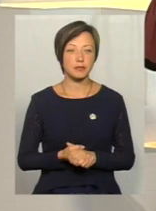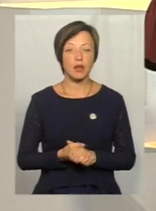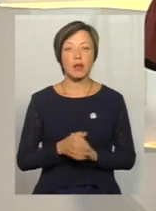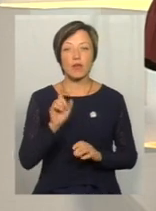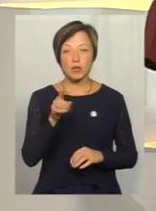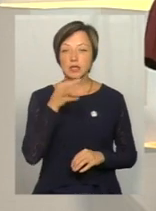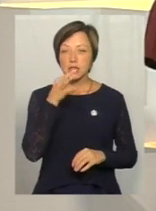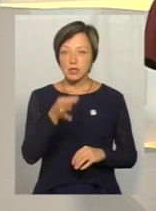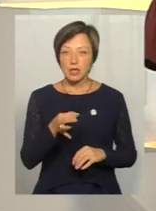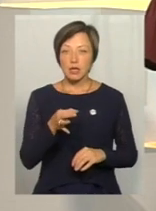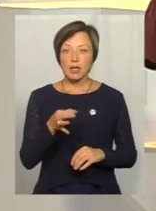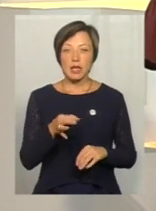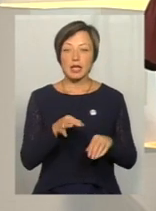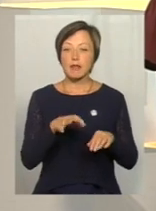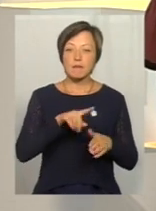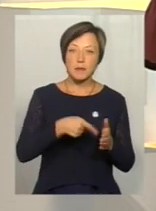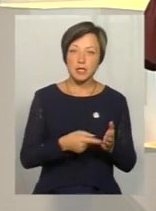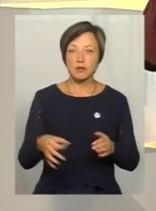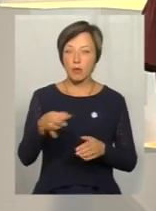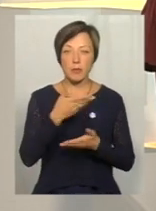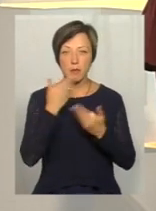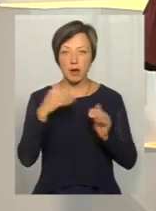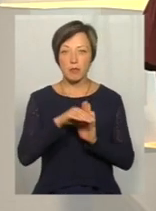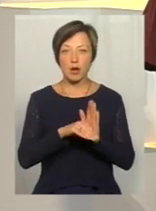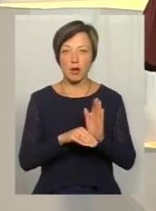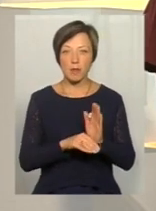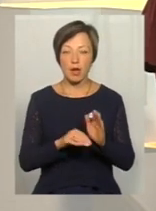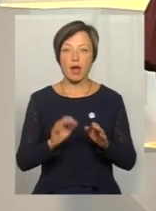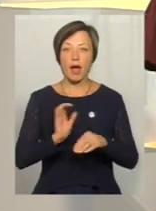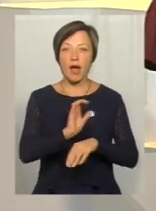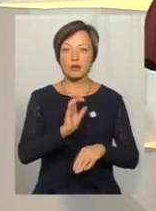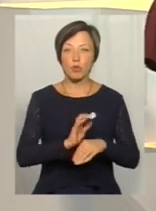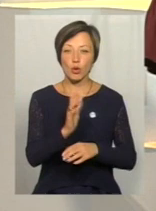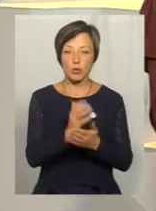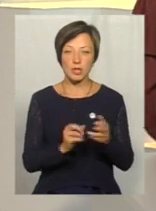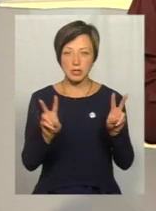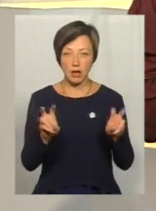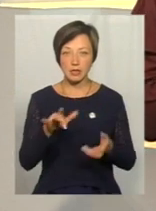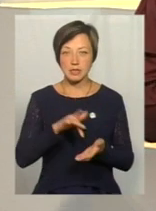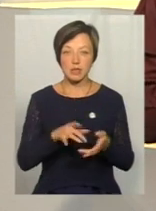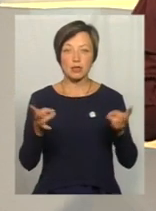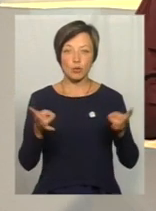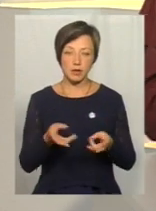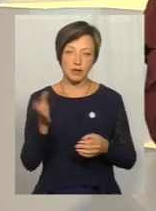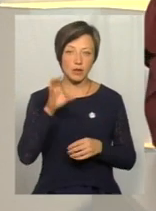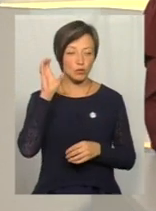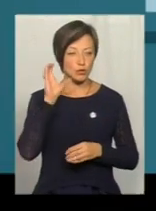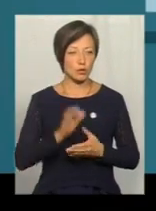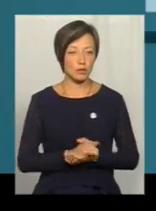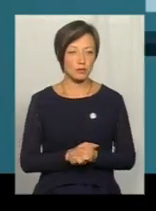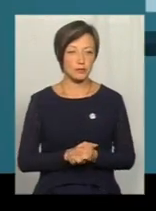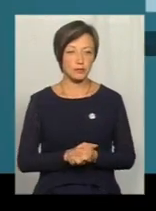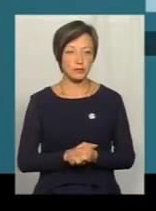Вона зауважила, що ні в місті, ні в області немає програми експортного потенціалу і сказала, що центр необхідний. Давайте послухаємо.